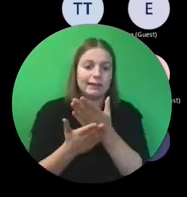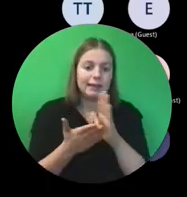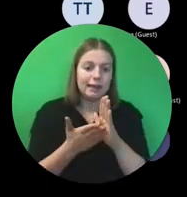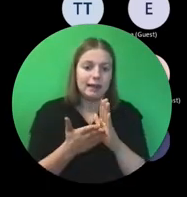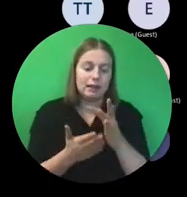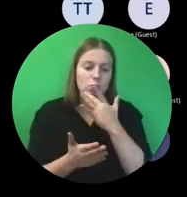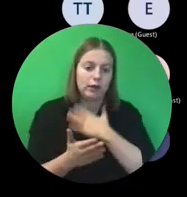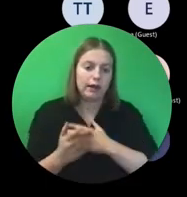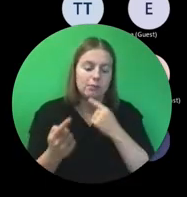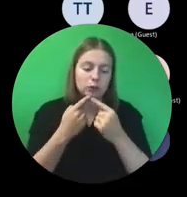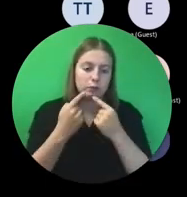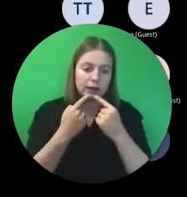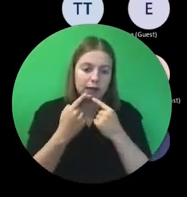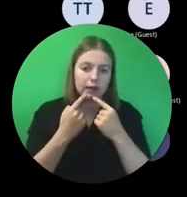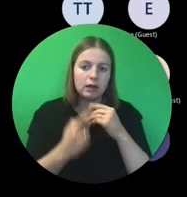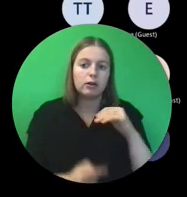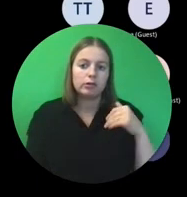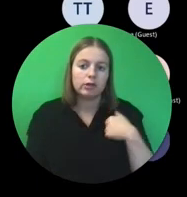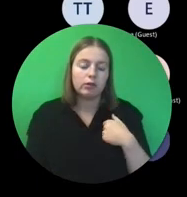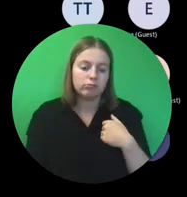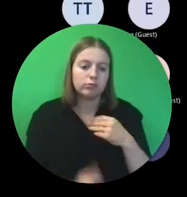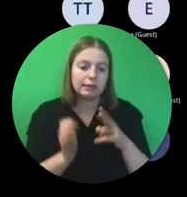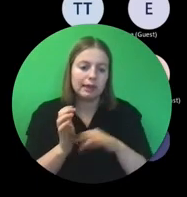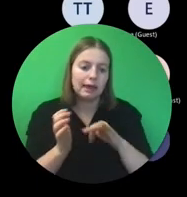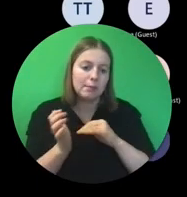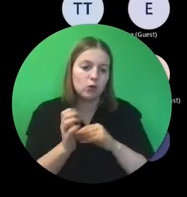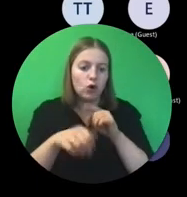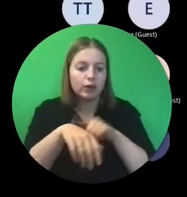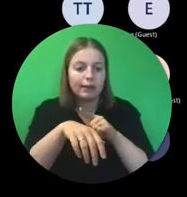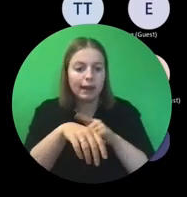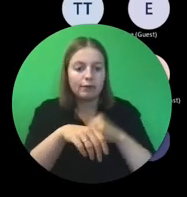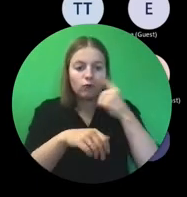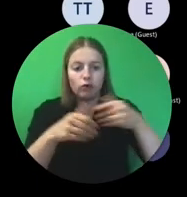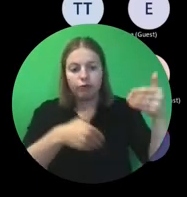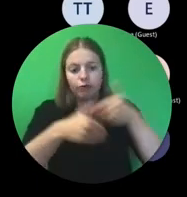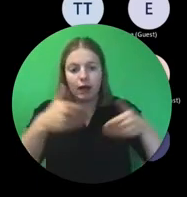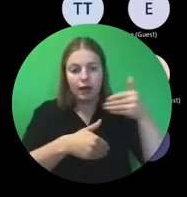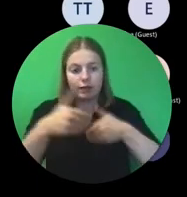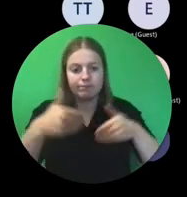begin. En dan gaan we zeker ook ruimte voorzien voor vragen.